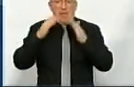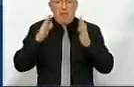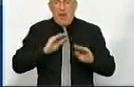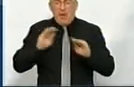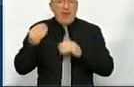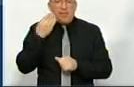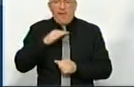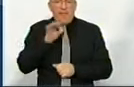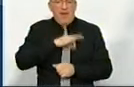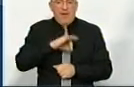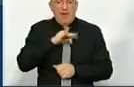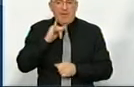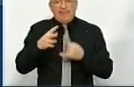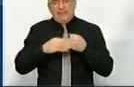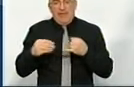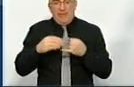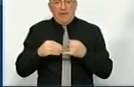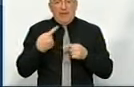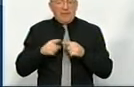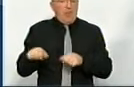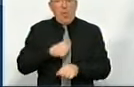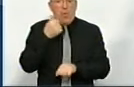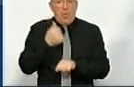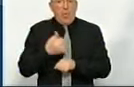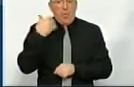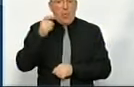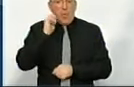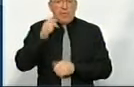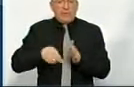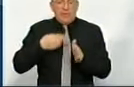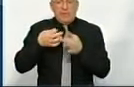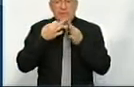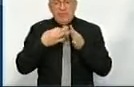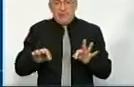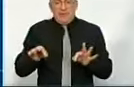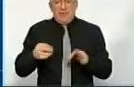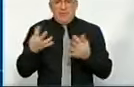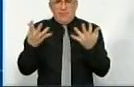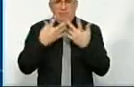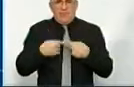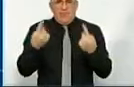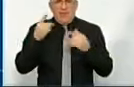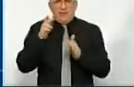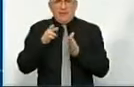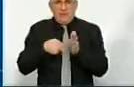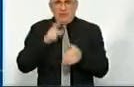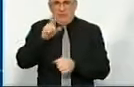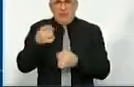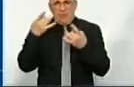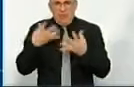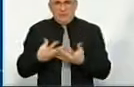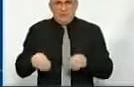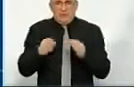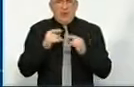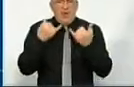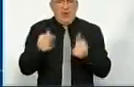неефективно використовується із землі. І саме головне, коли «Укрзалізниця» звільняє величезну кількість залізничників, простих сімей,